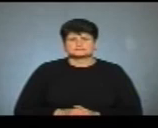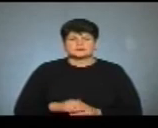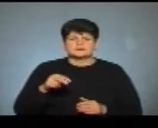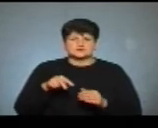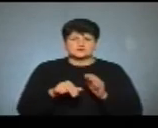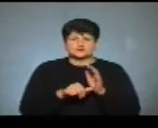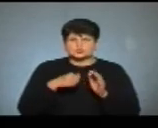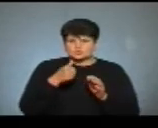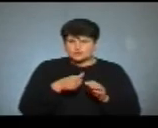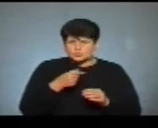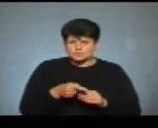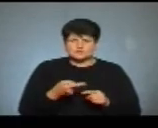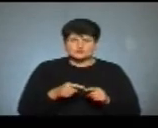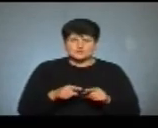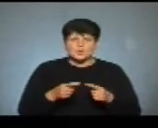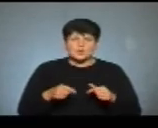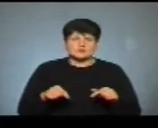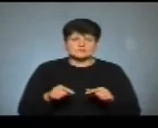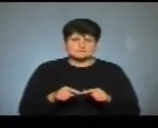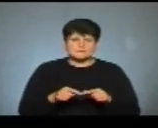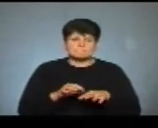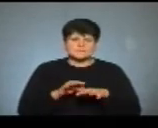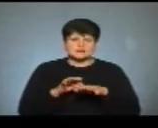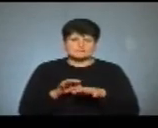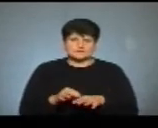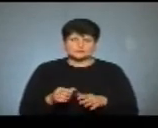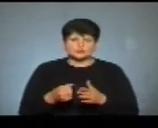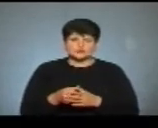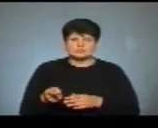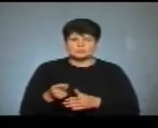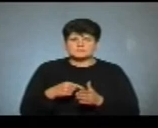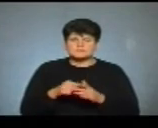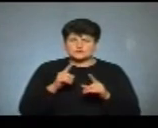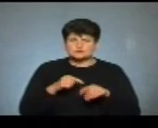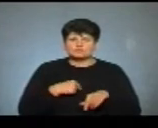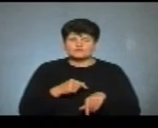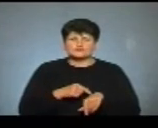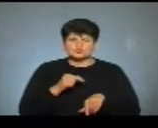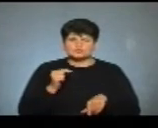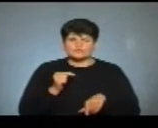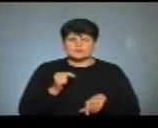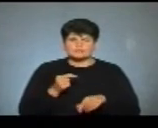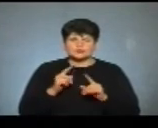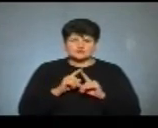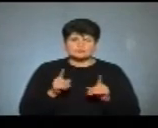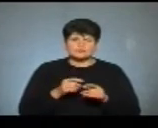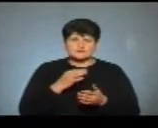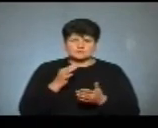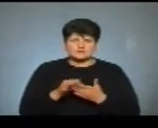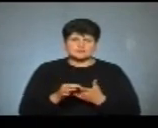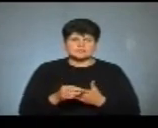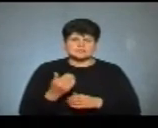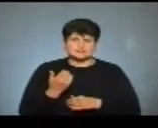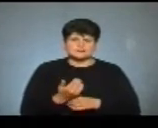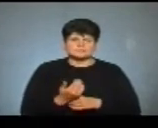року я цю організацію привів до Тернопільської міської ради. Тому відчував особливі відповідальні за її дії.